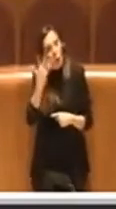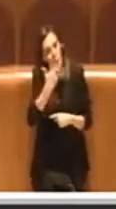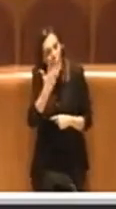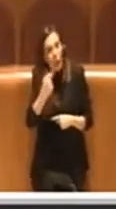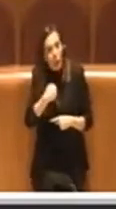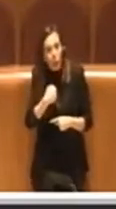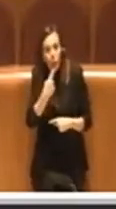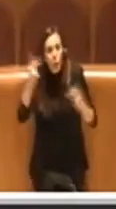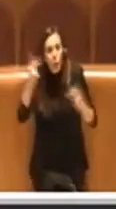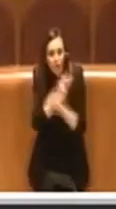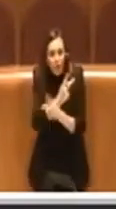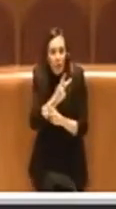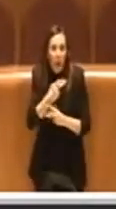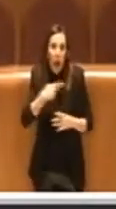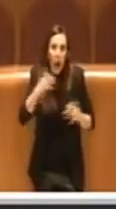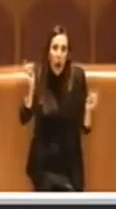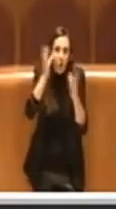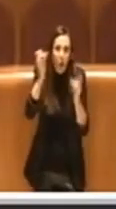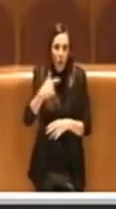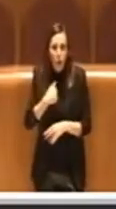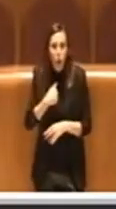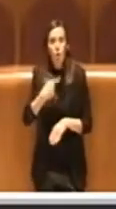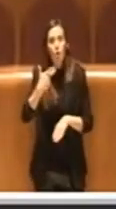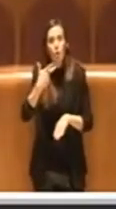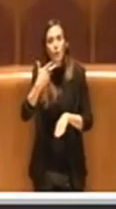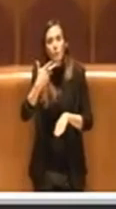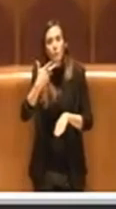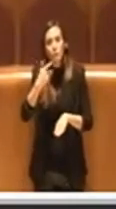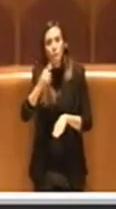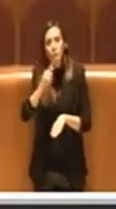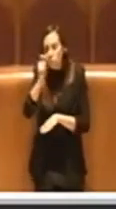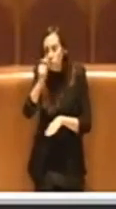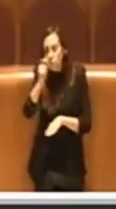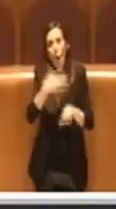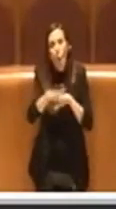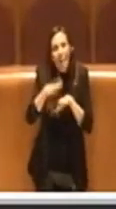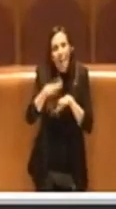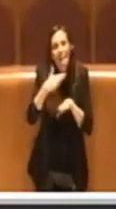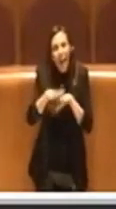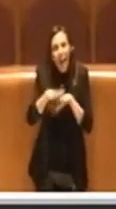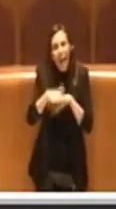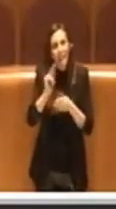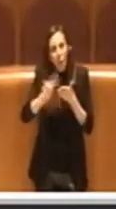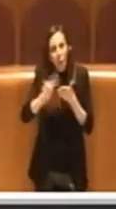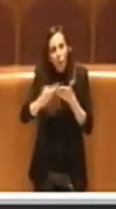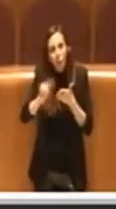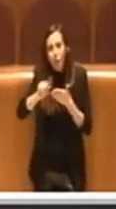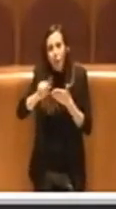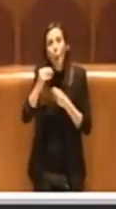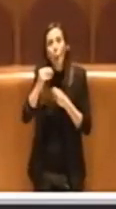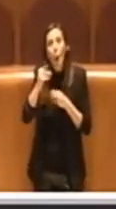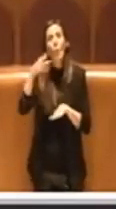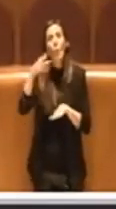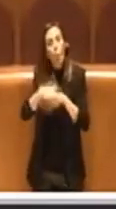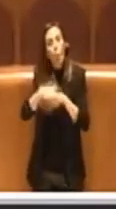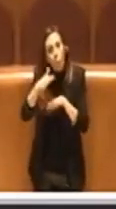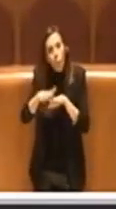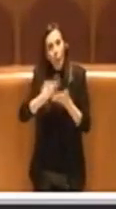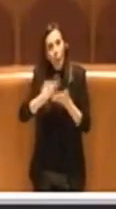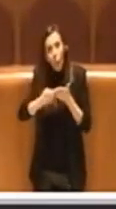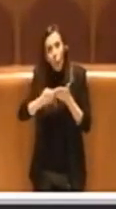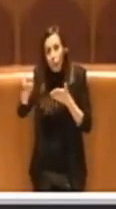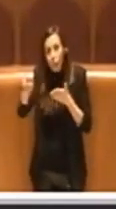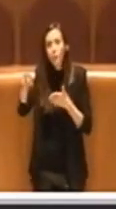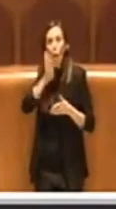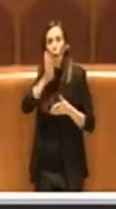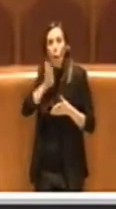Quindi io conto sulla competenza degli uffici e su quella base ho ritirato ben 31 emendamenti, come sa la presidenza e il